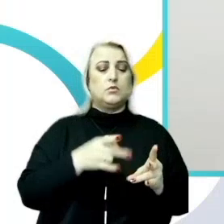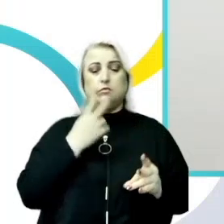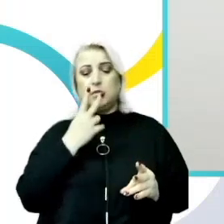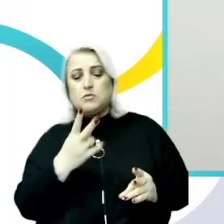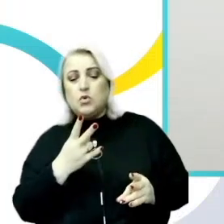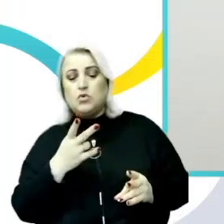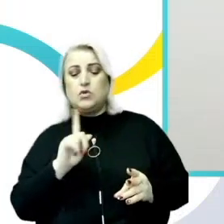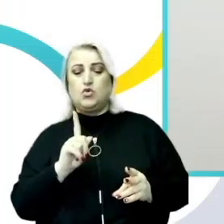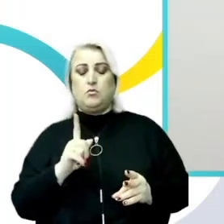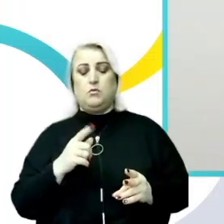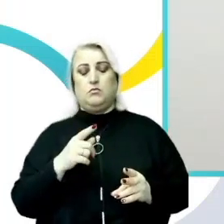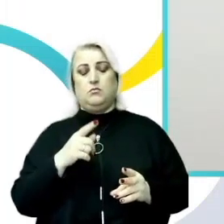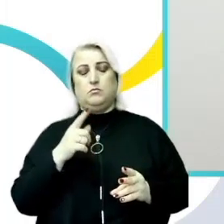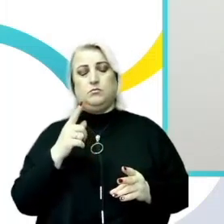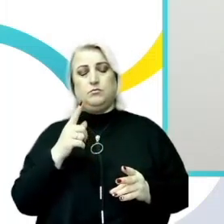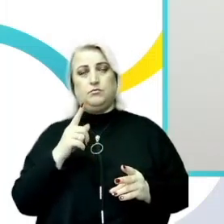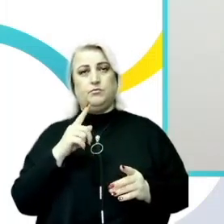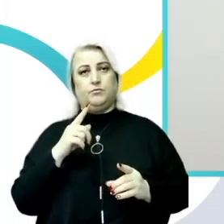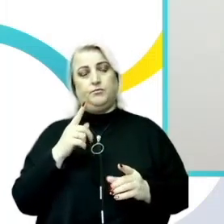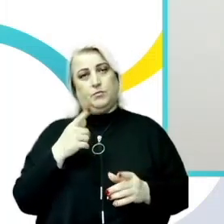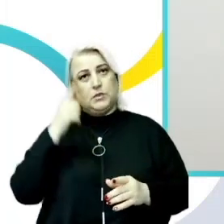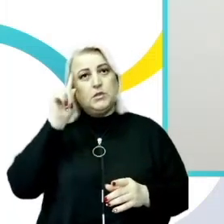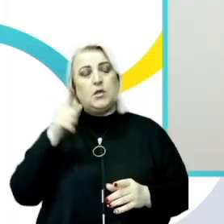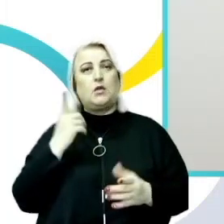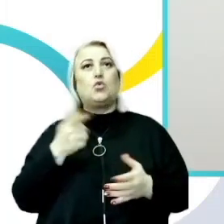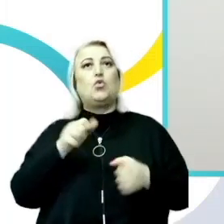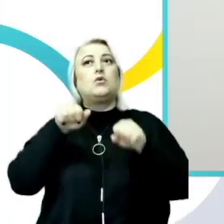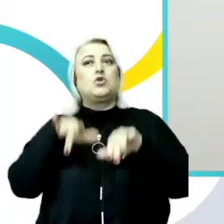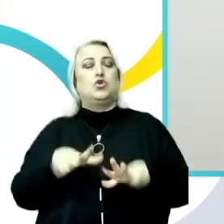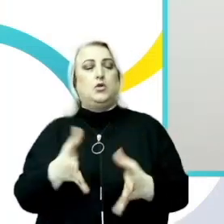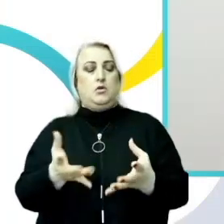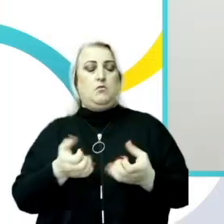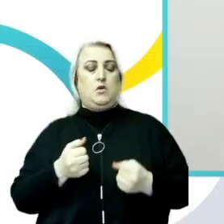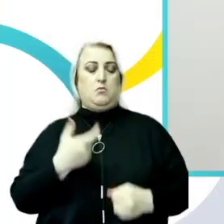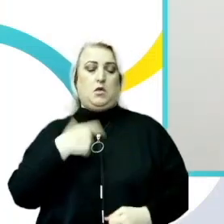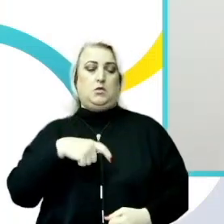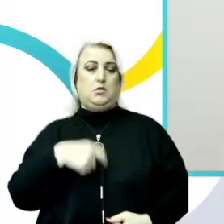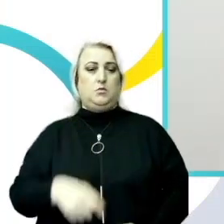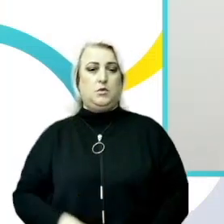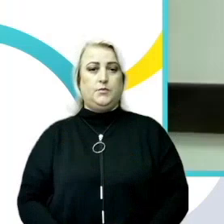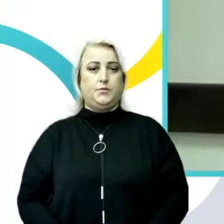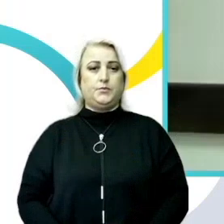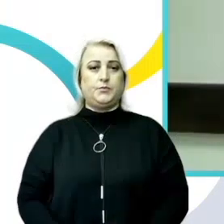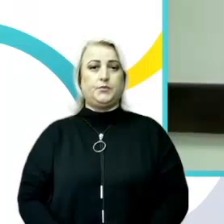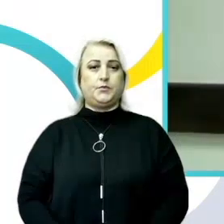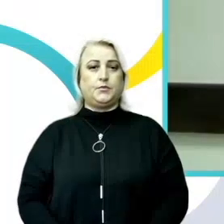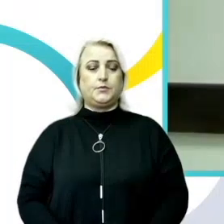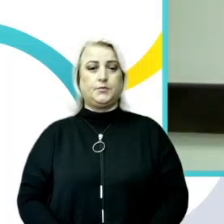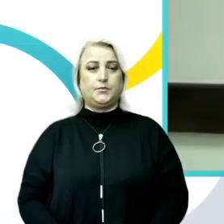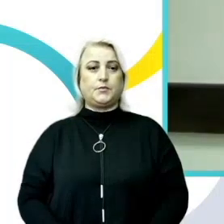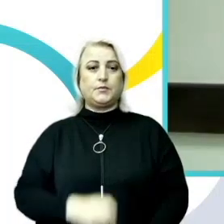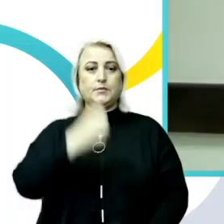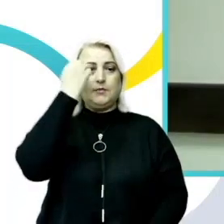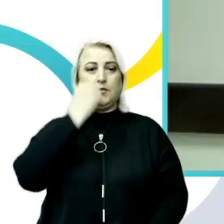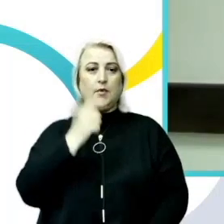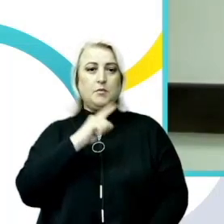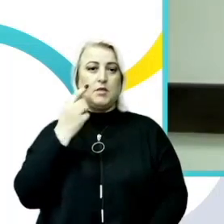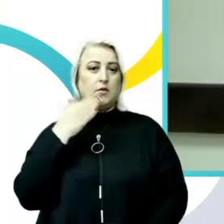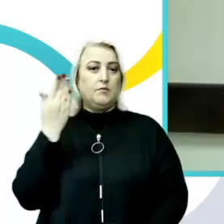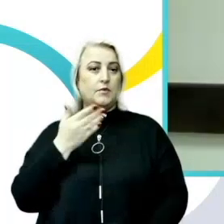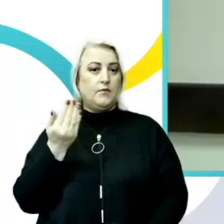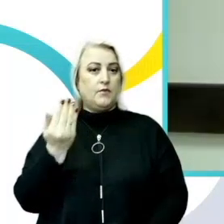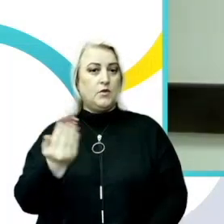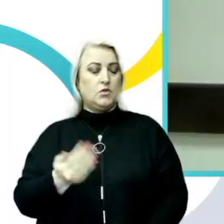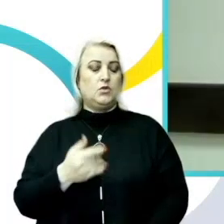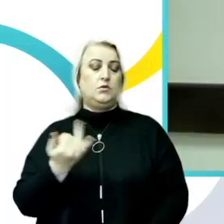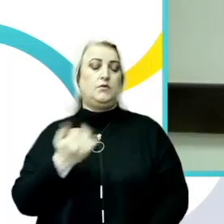putere de a lua anumite decizii pe această dimensiune. Mulțumesc! Mulțumesc, Natalia, pentru prezentarea datelor și